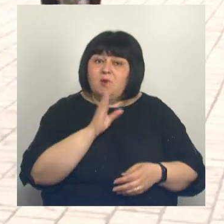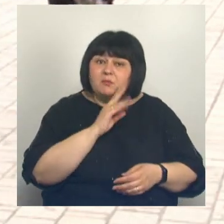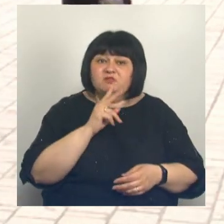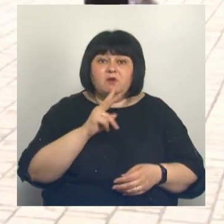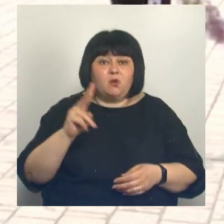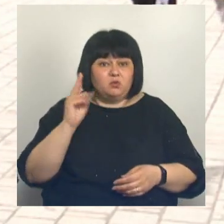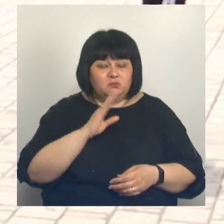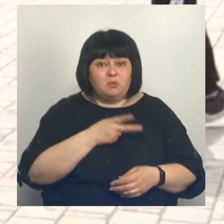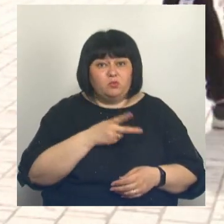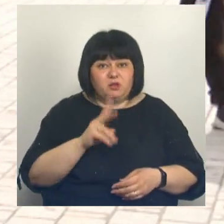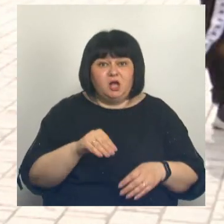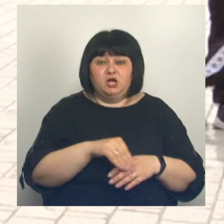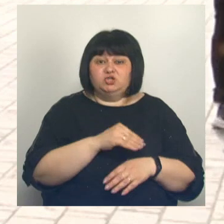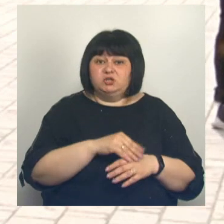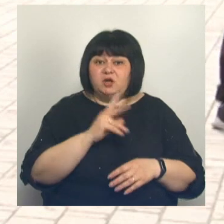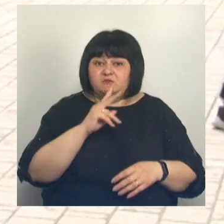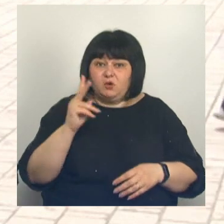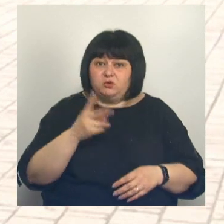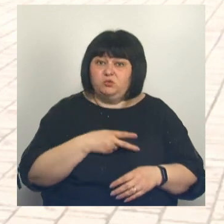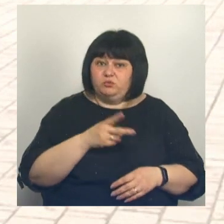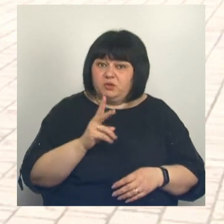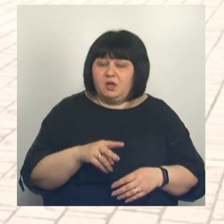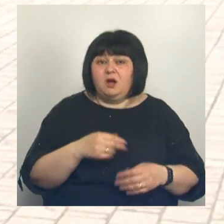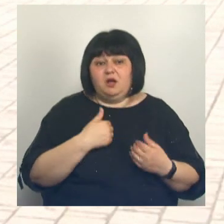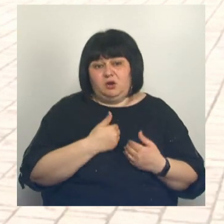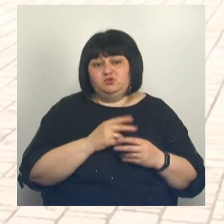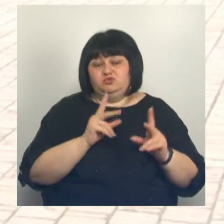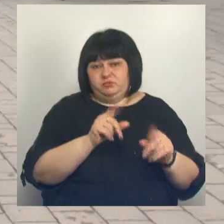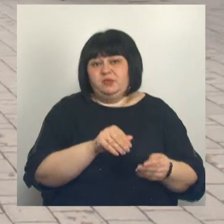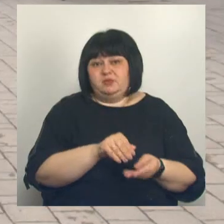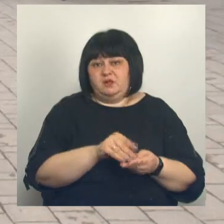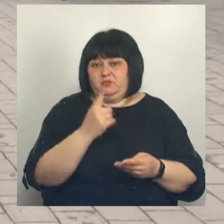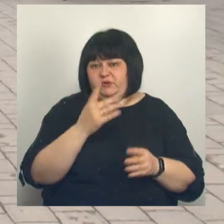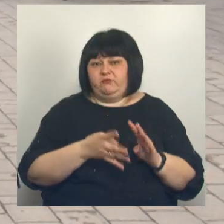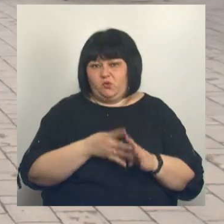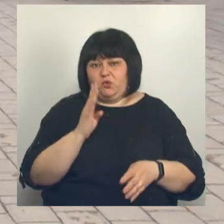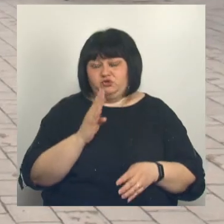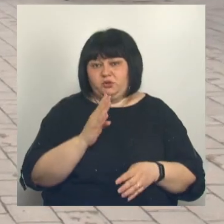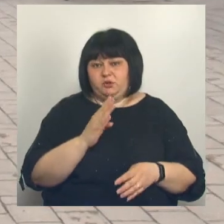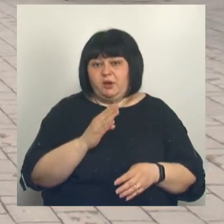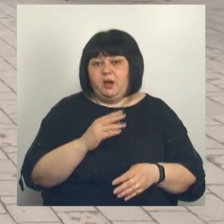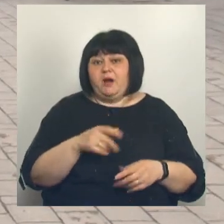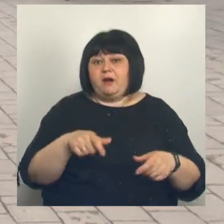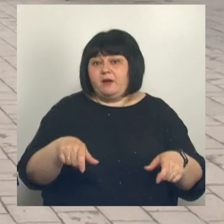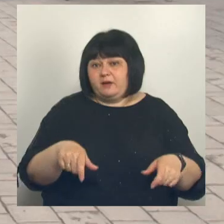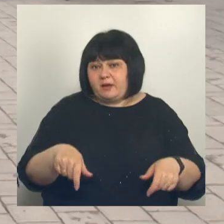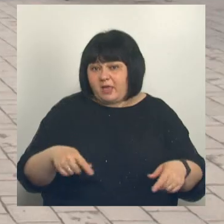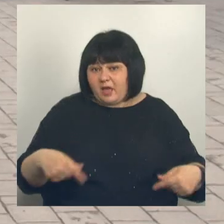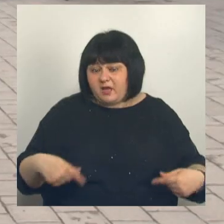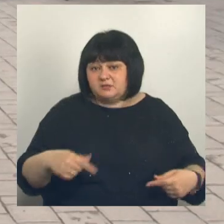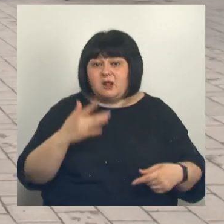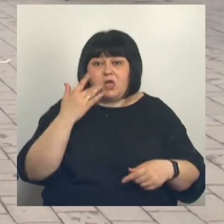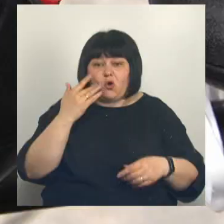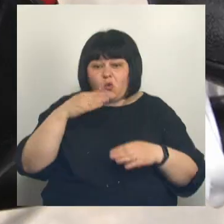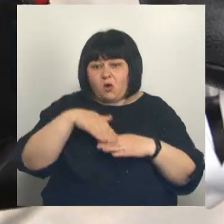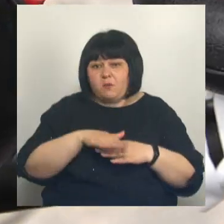назад умерла, супруга умерла два года назад. Побыть на кладбище – это первая очередь. Кресло с электроприводом легко съезжает по